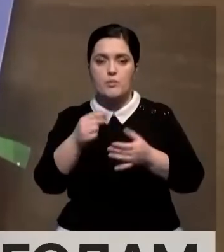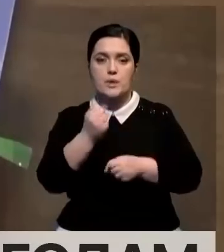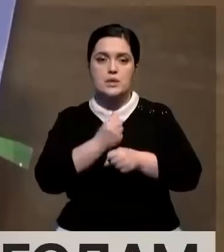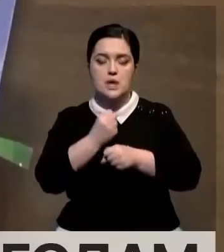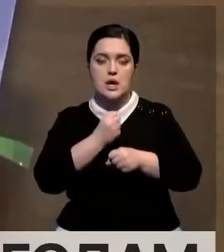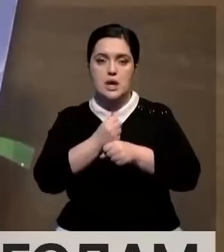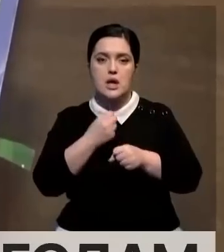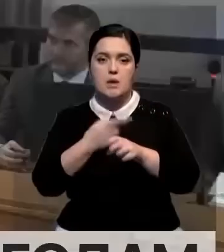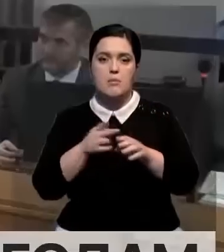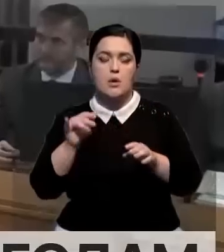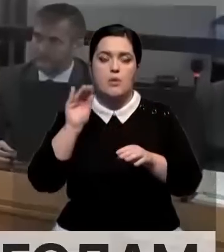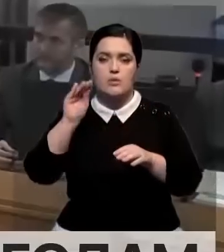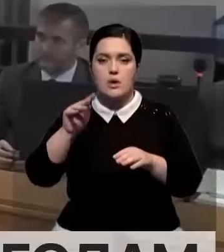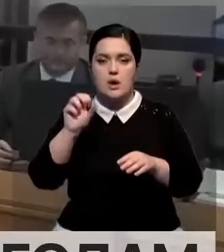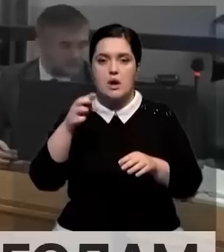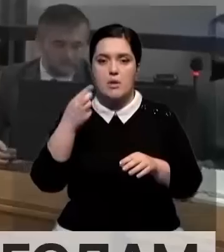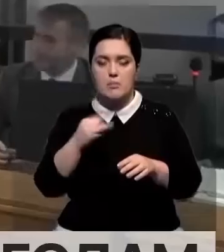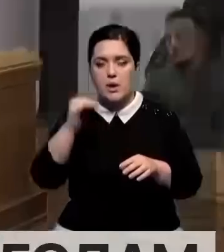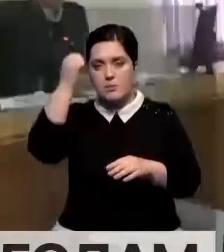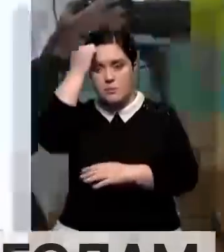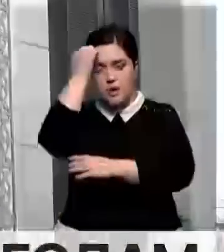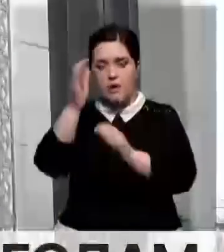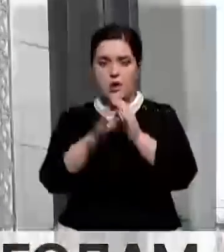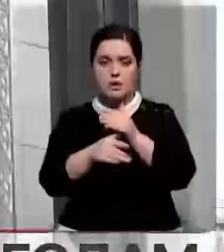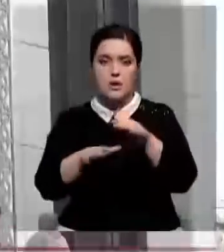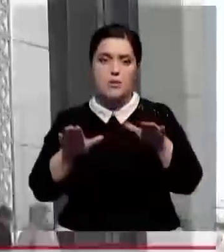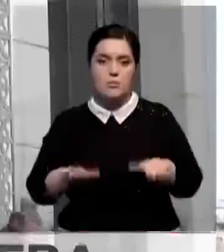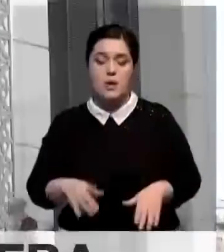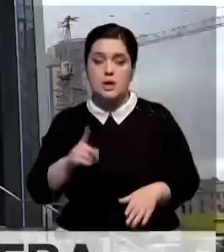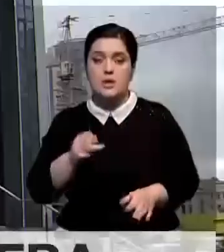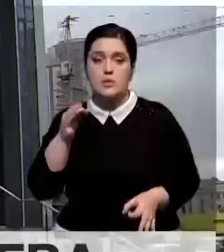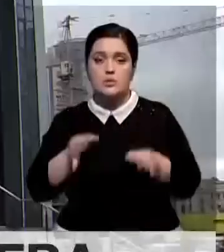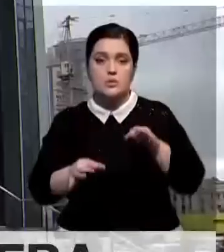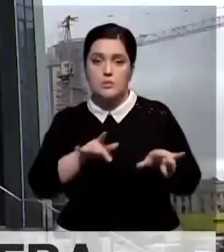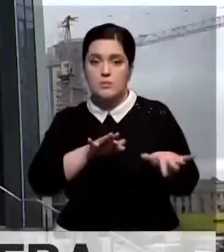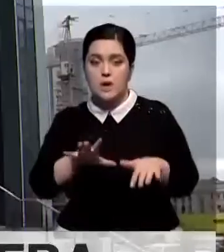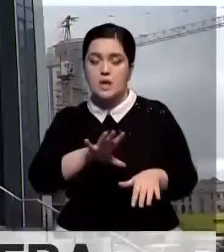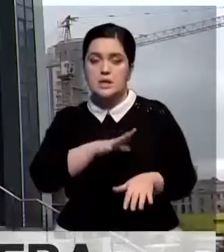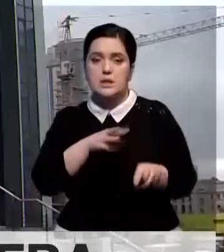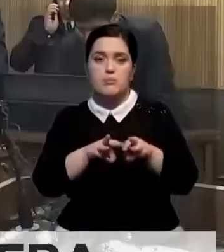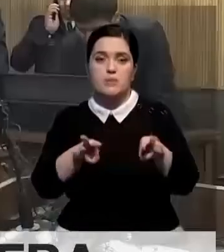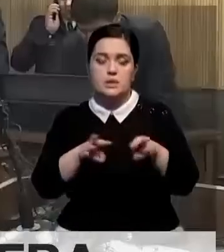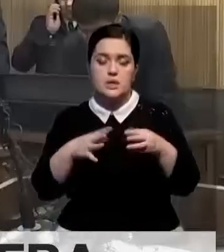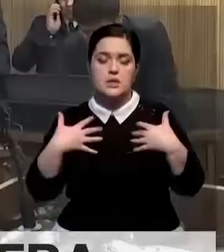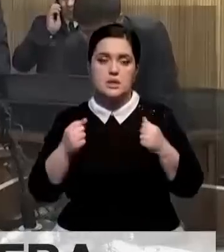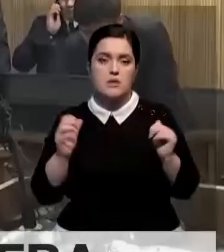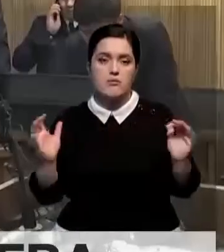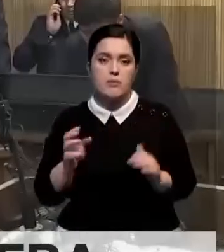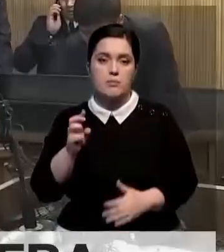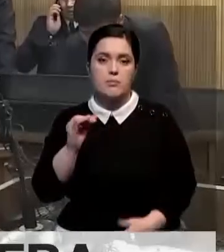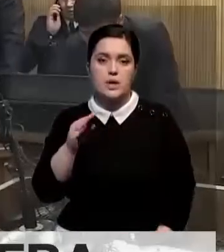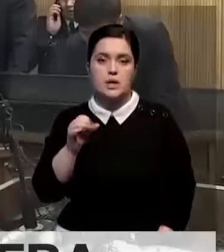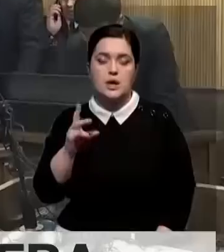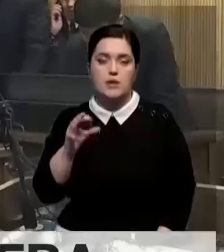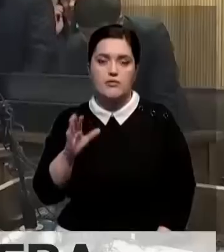и установке памятника Абаю в Атарау. За судебным процессом над экс-министром здравоохранения Ельжаном Бертановым и